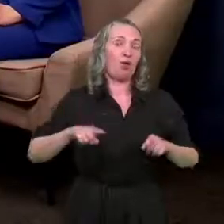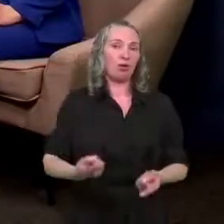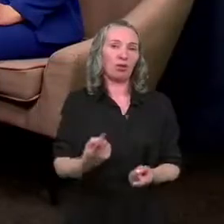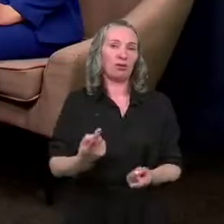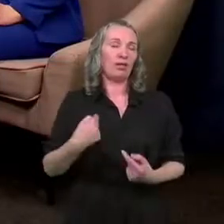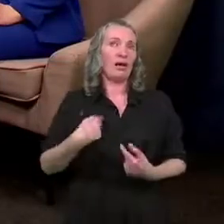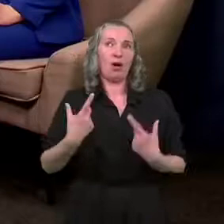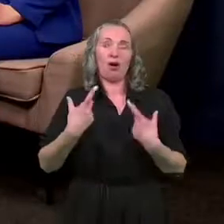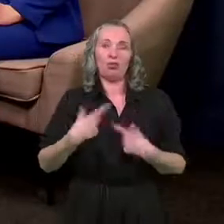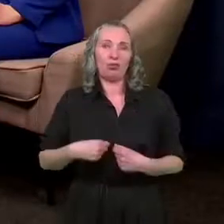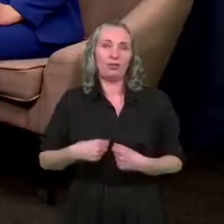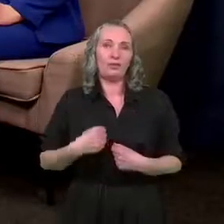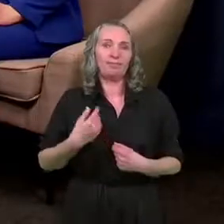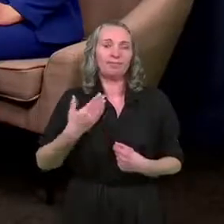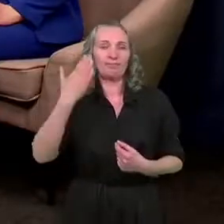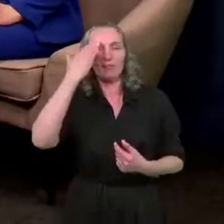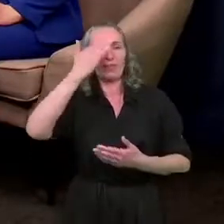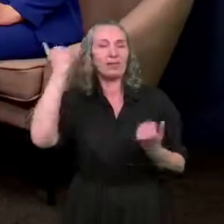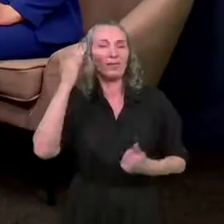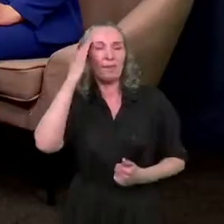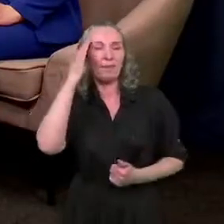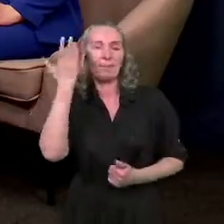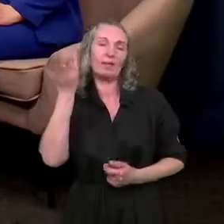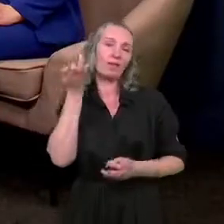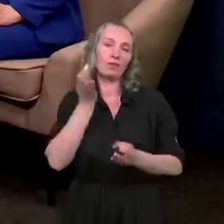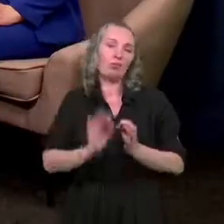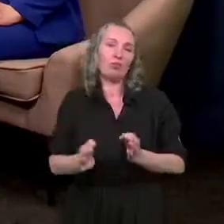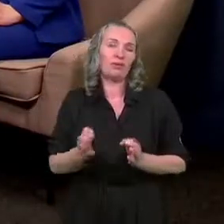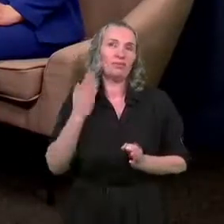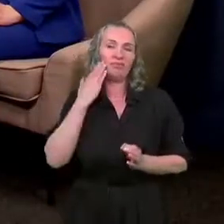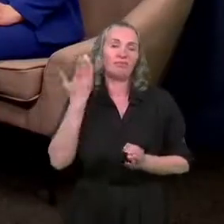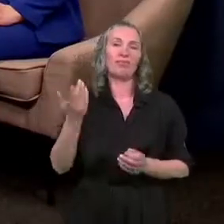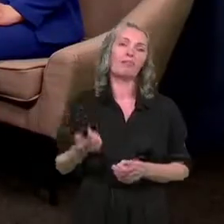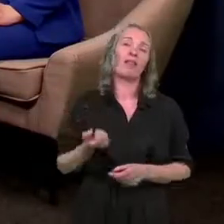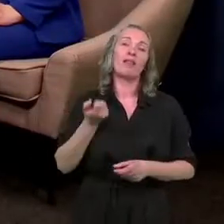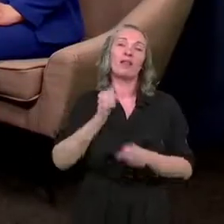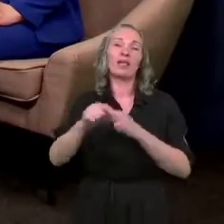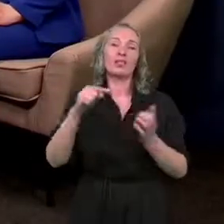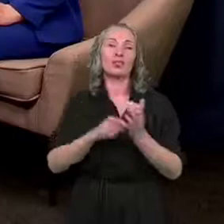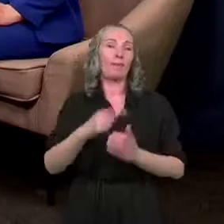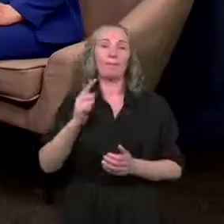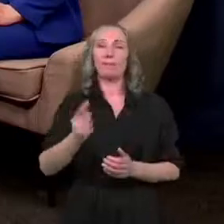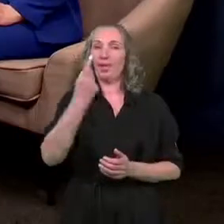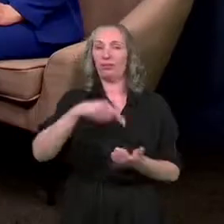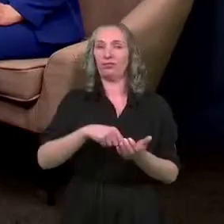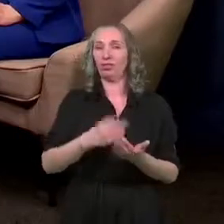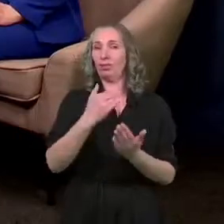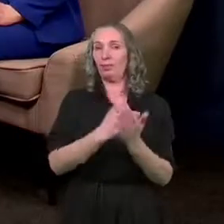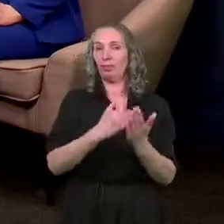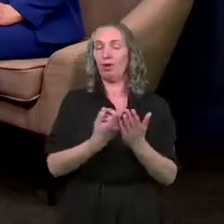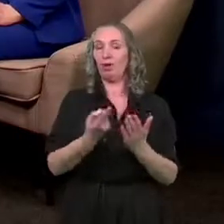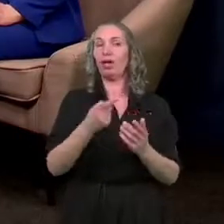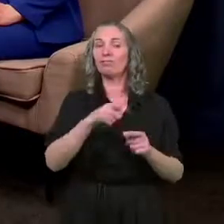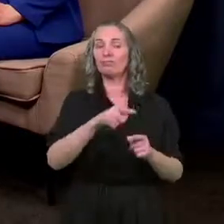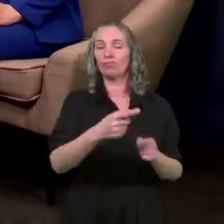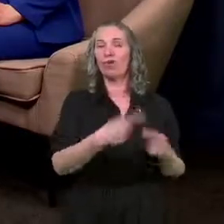ja osobiście nie dałbym głowy, bo nie przypominamy sobie, żeby coś takiego było. Jest to pierwszy program w takiej